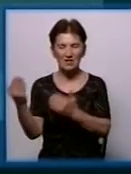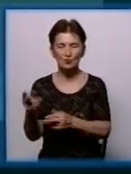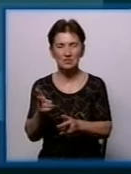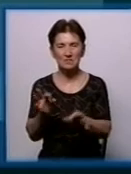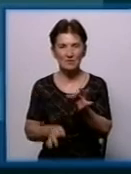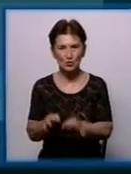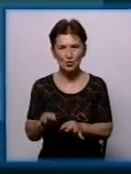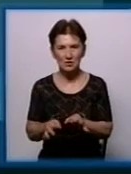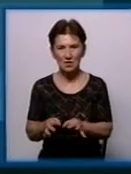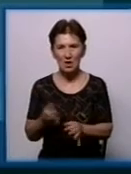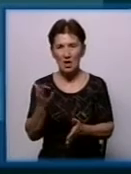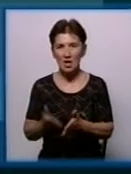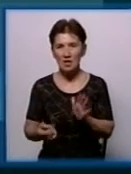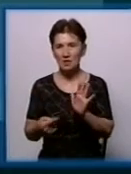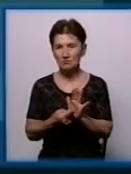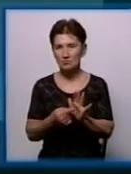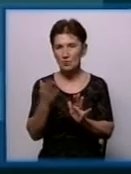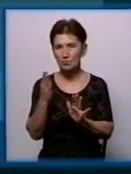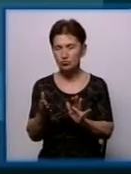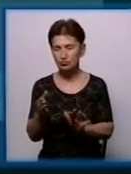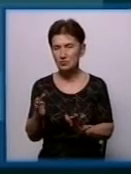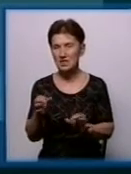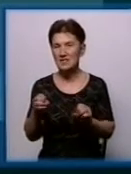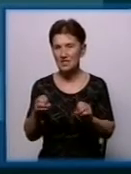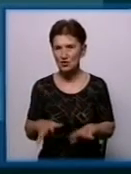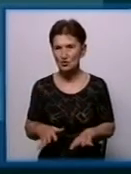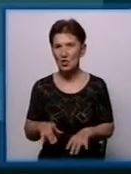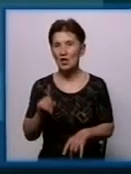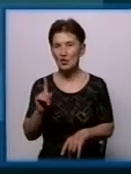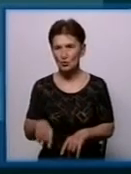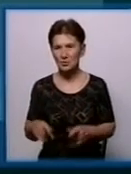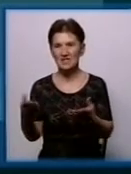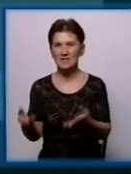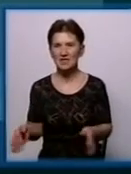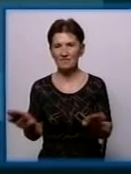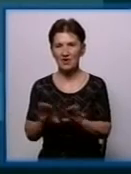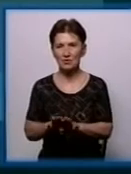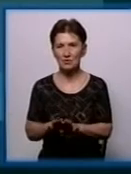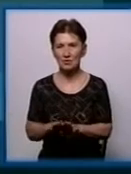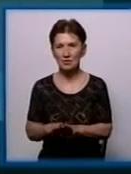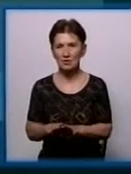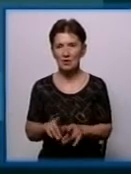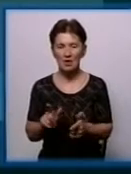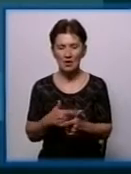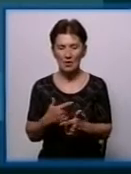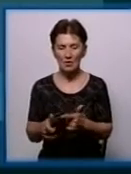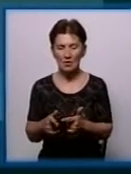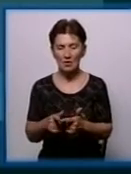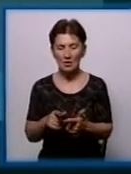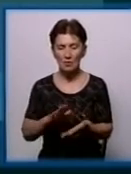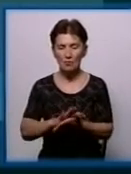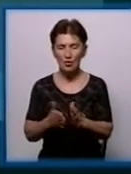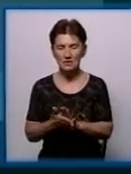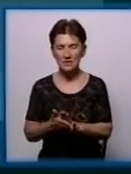в суді буде рішення про закриття, тільки тоді заклад закривається. З позиція міської ради,